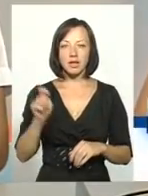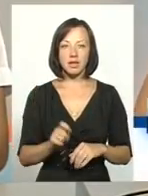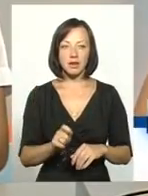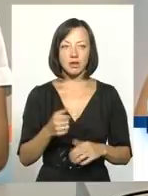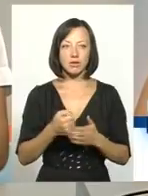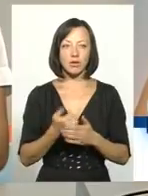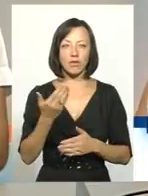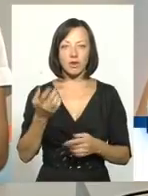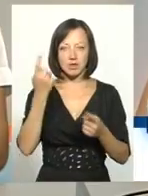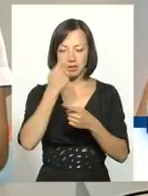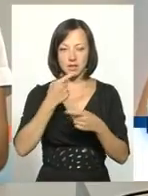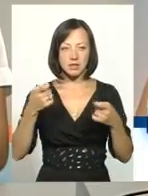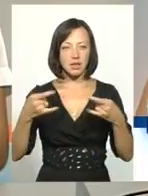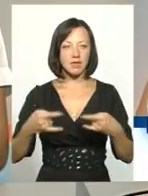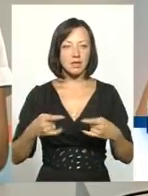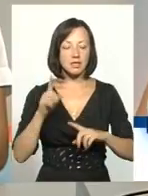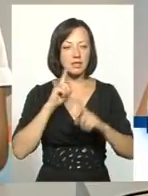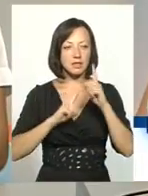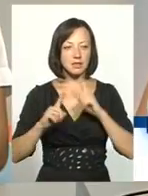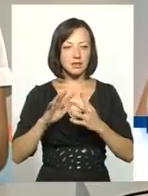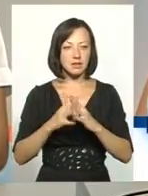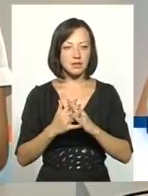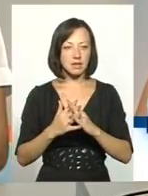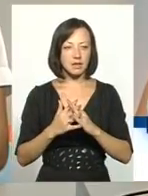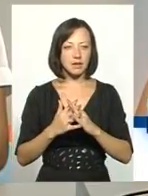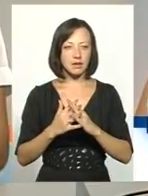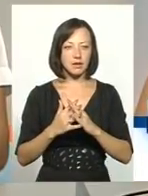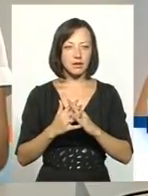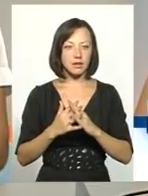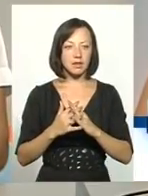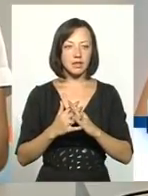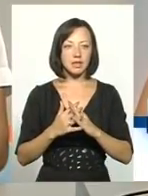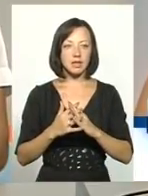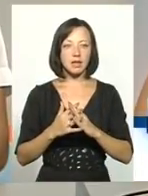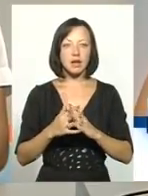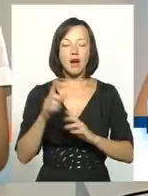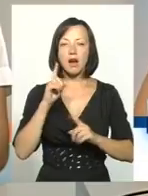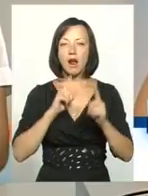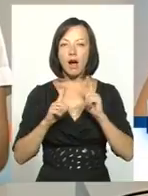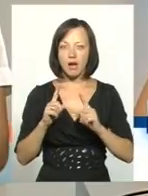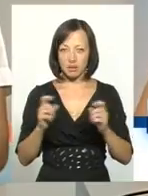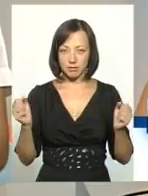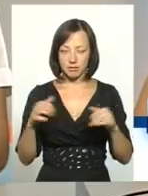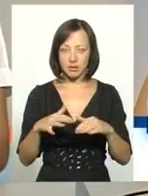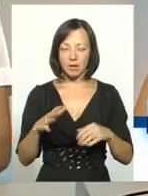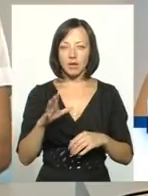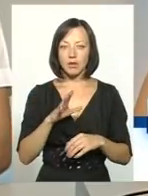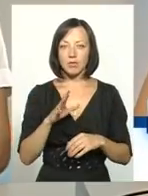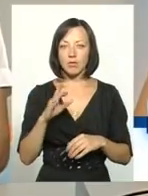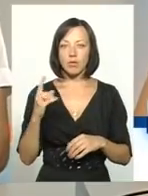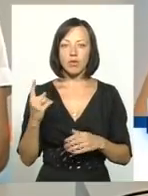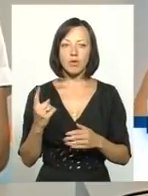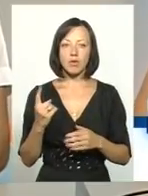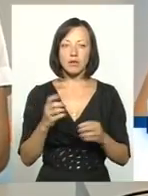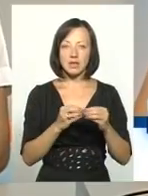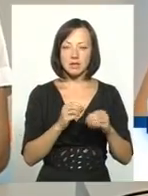вас на ефір із засідання сільських сесій, сільських рад, яка одна була в